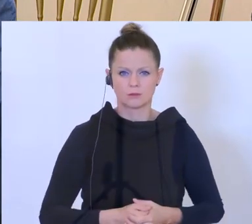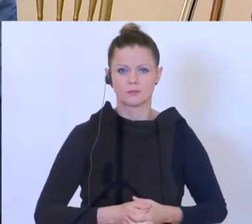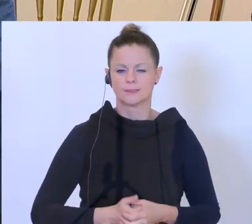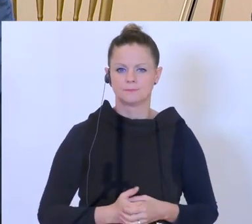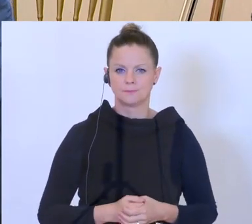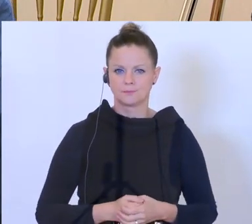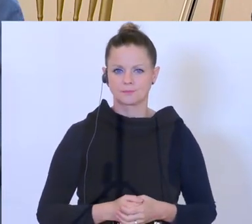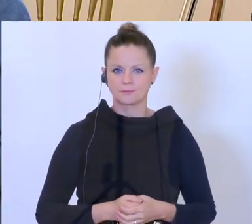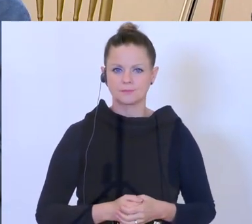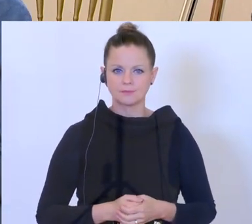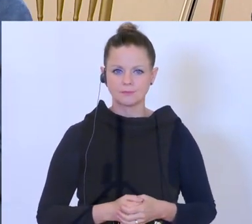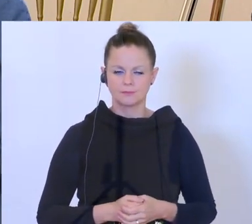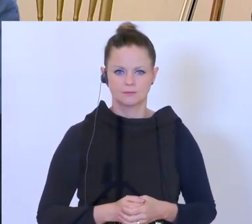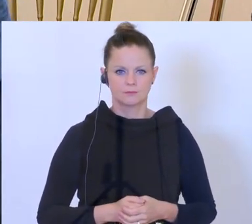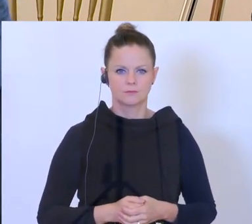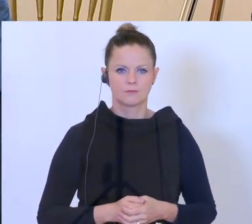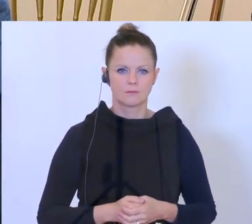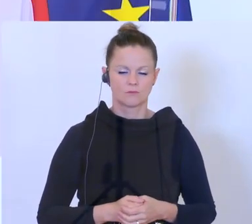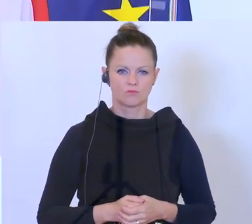Wenn ich vielleicht die Frage vorwegnehmen darf.